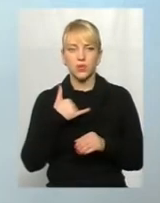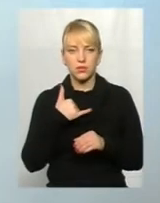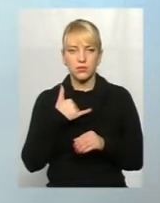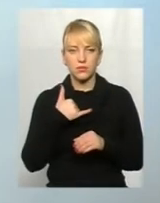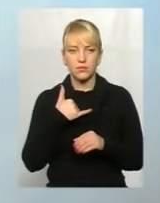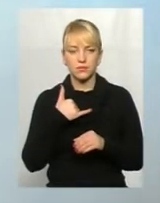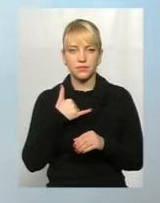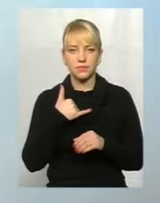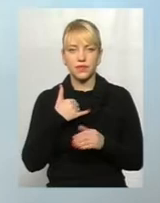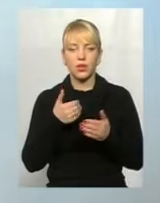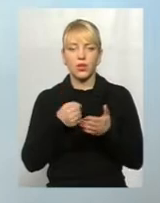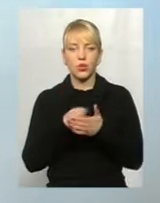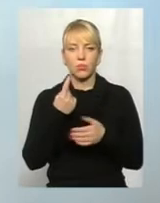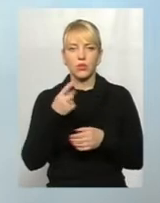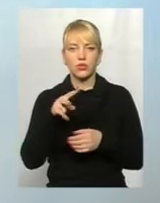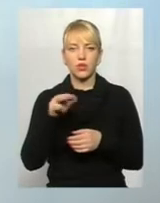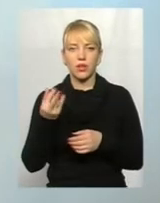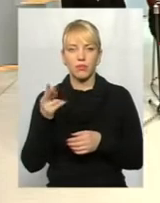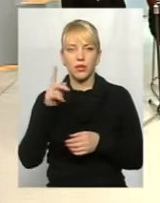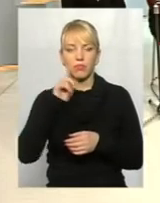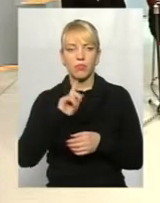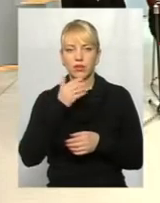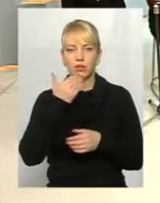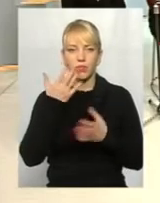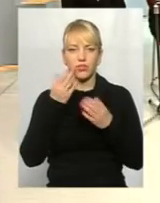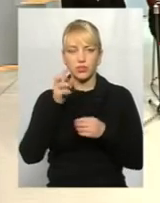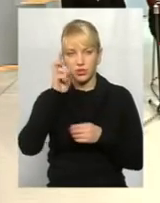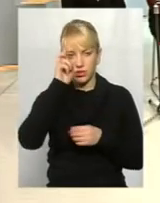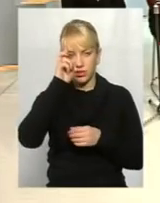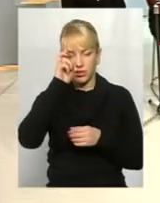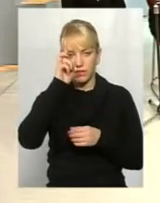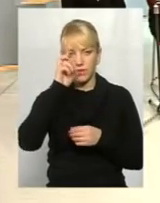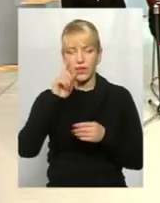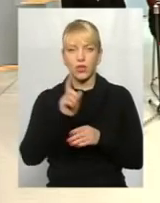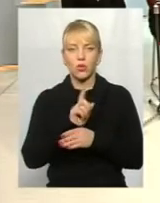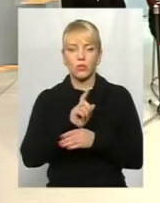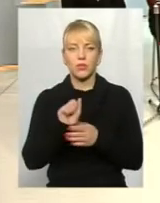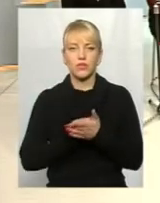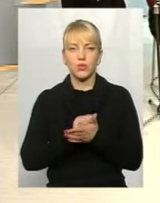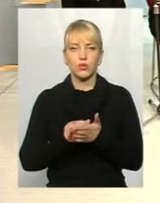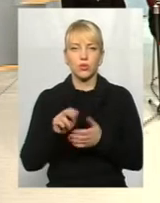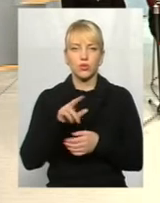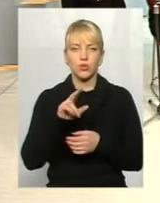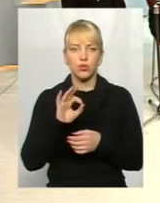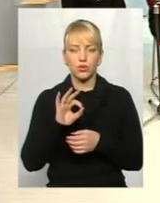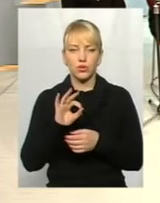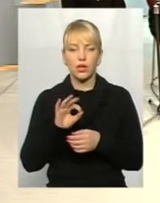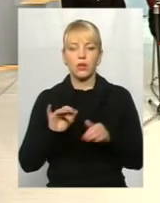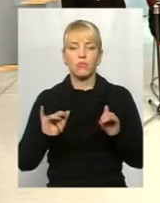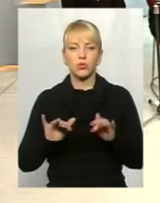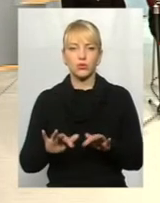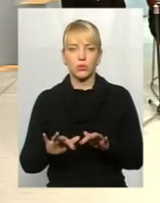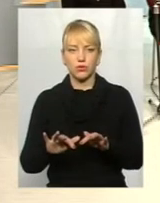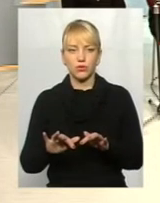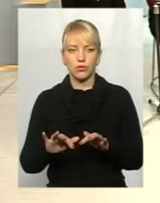До 1 липня, поки немає ще цих державних нормативних документів щодо саме процедури